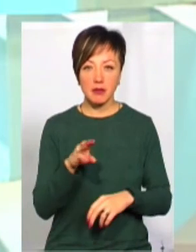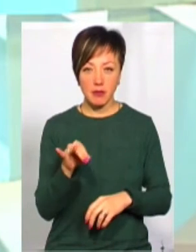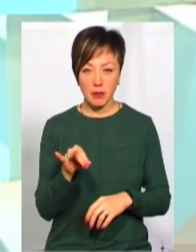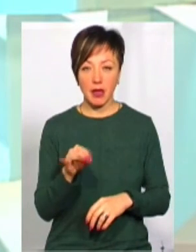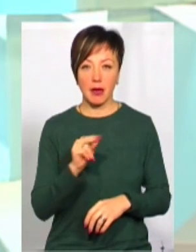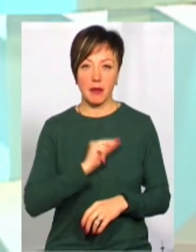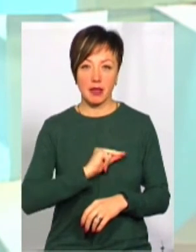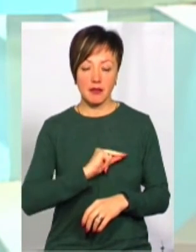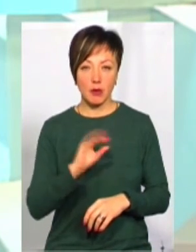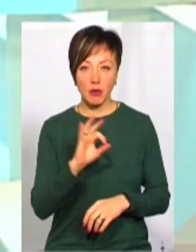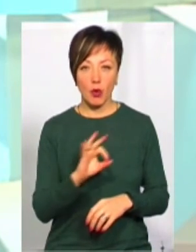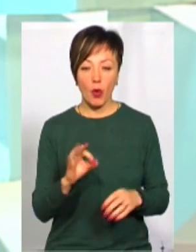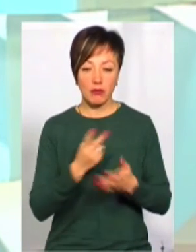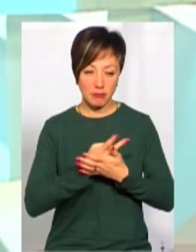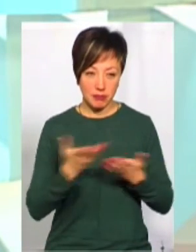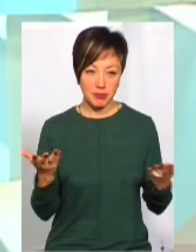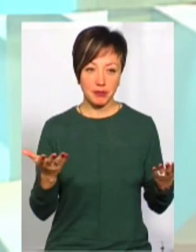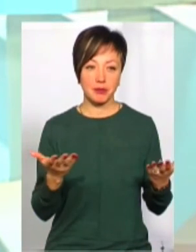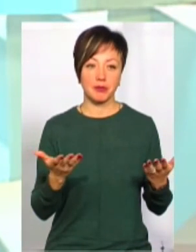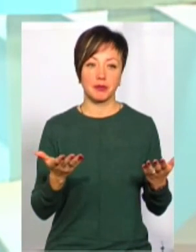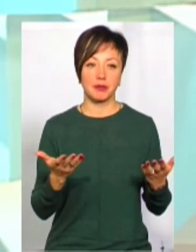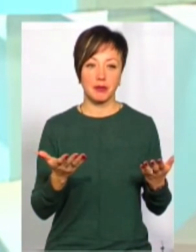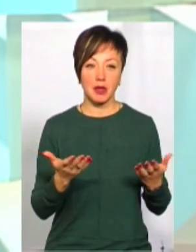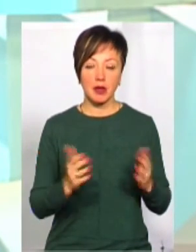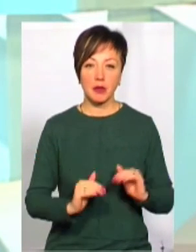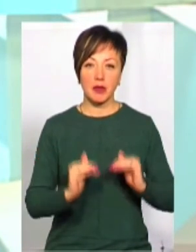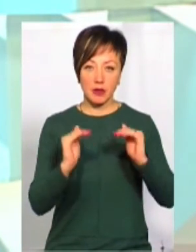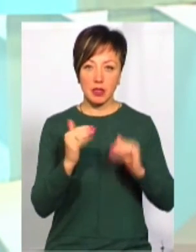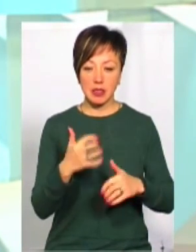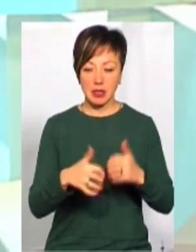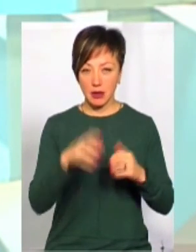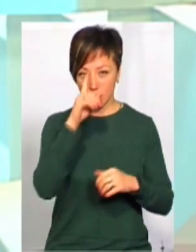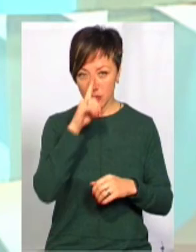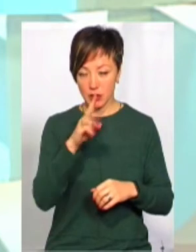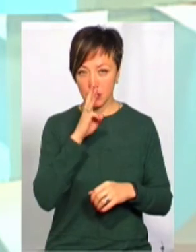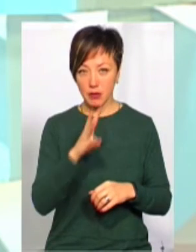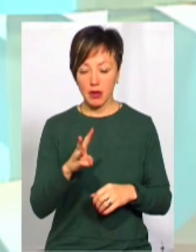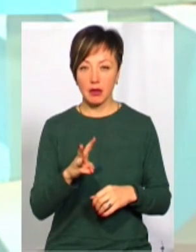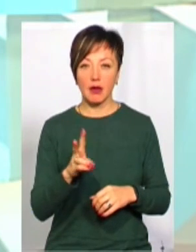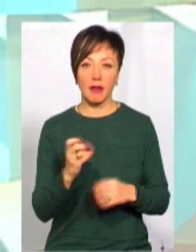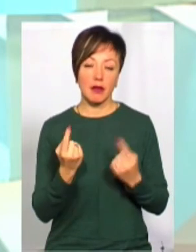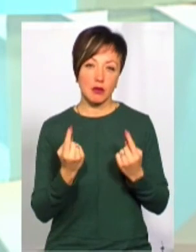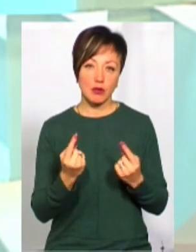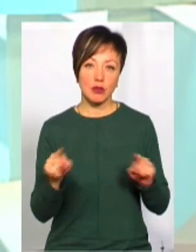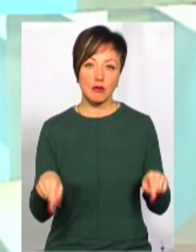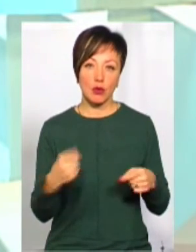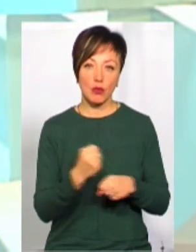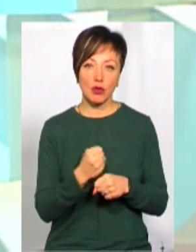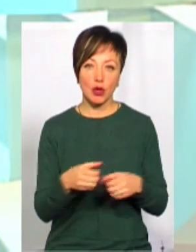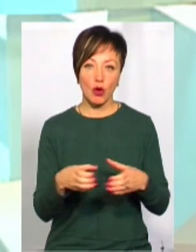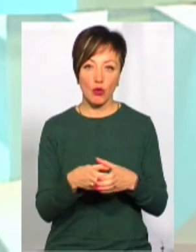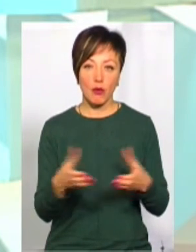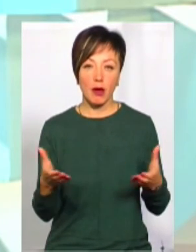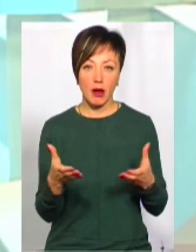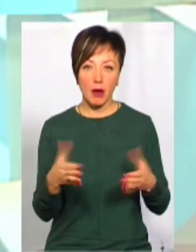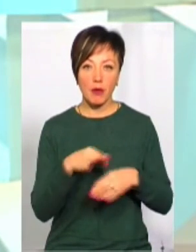знайменими працівниками щодо легалізації і підвищення середньомісячної заробітної плати. У нас створена робоча група,